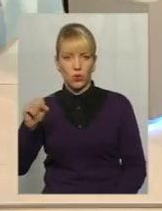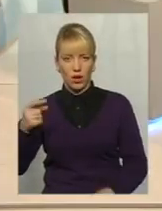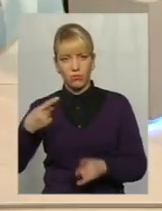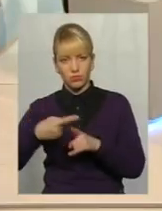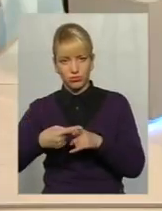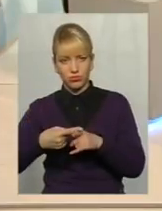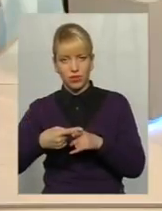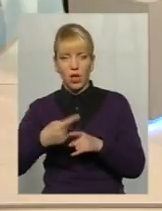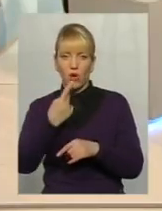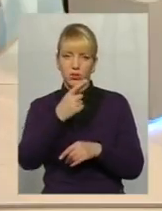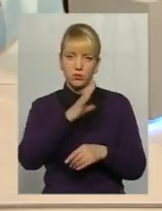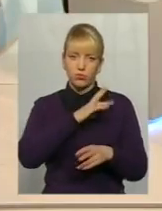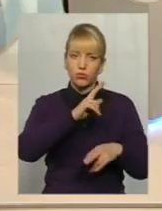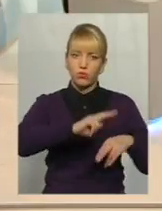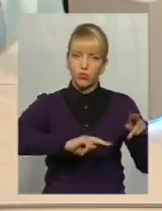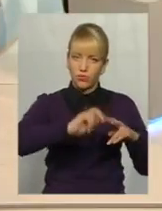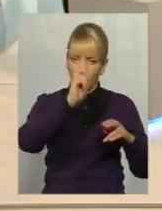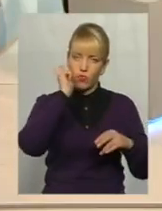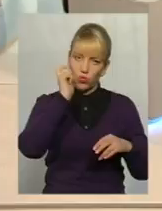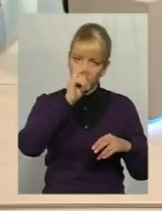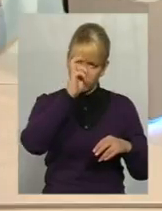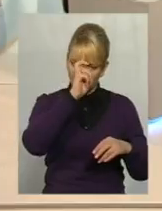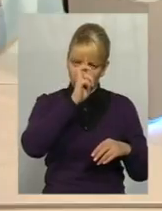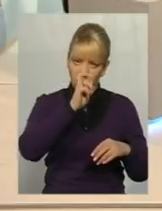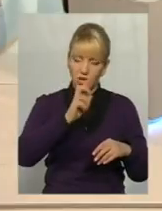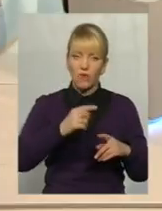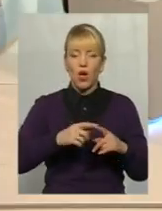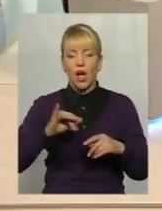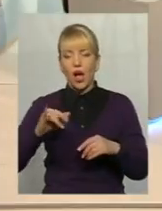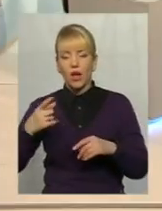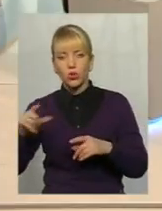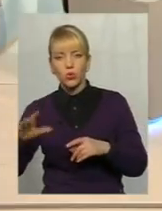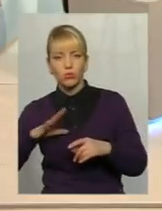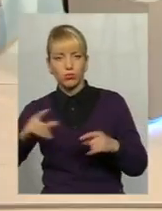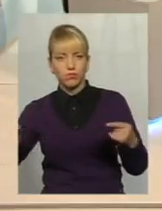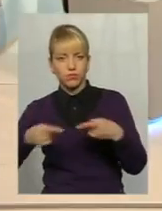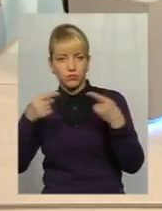державу, інший інший українську державу. Але це антагоністи, це опоненти. Це опоненти, так.